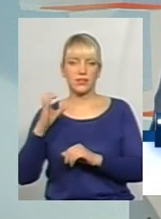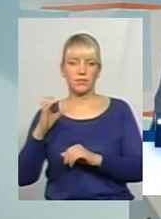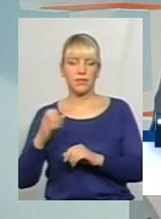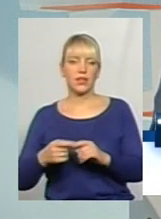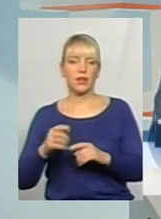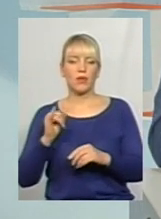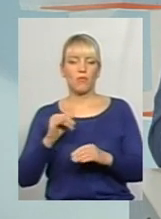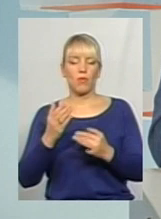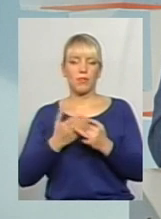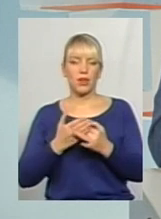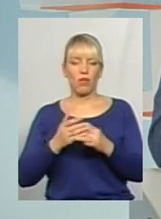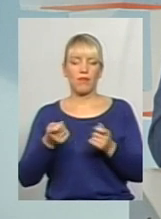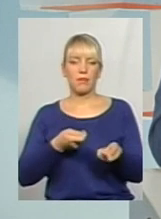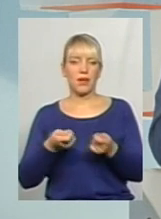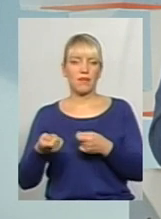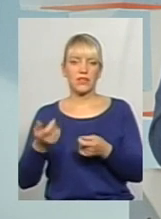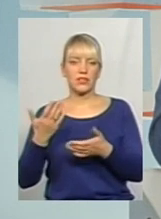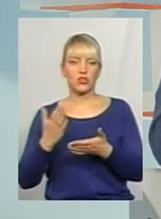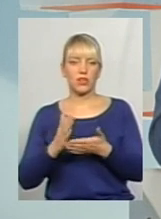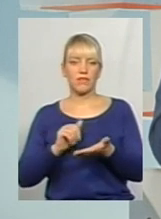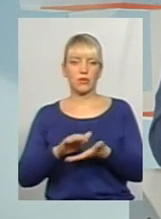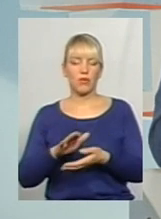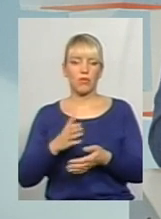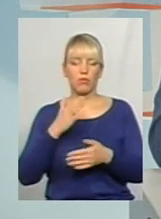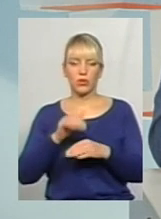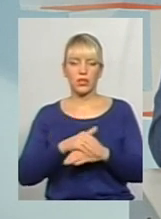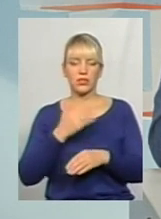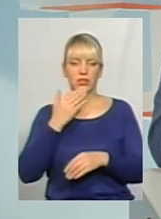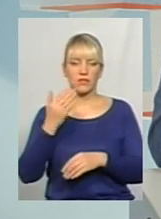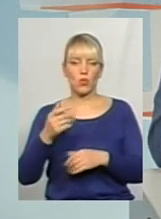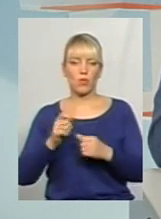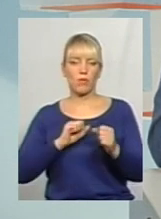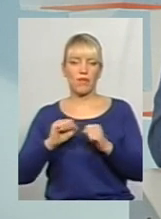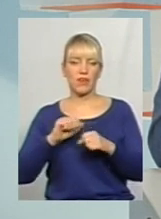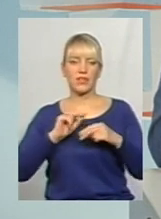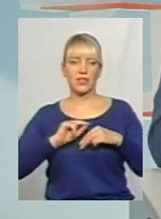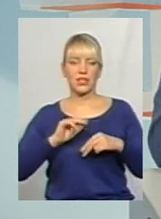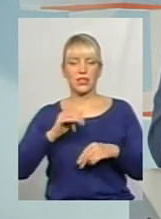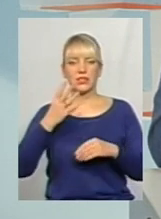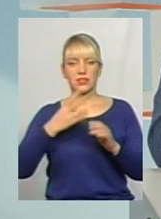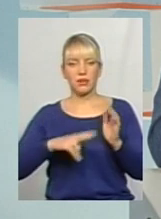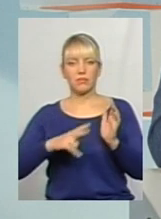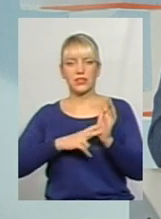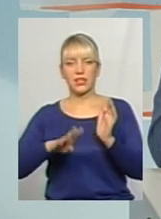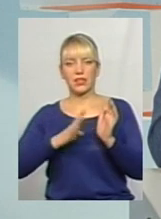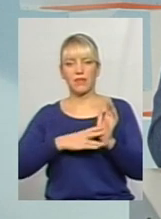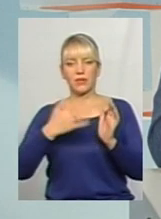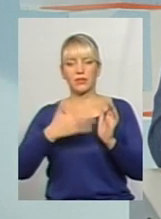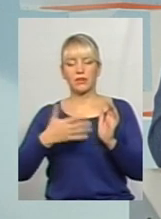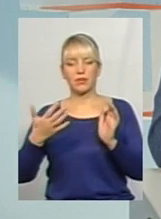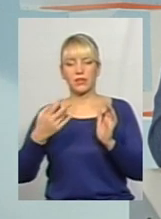По пільгових перевезеннях, якщо є відмови, будь ласка, звертайтеся до управління транспорту, телефон 79 55 25